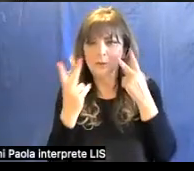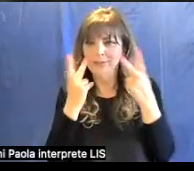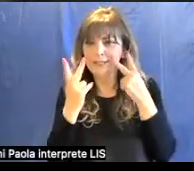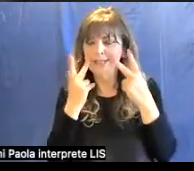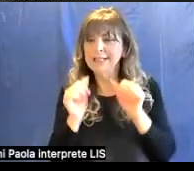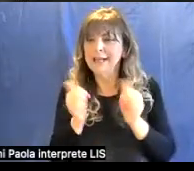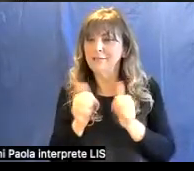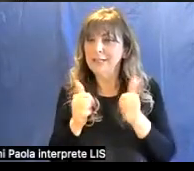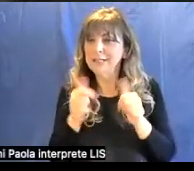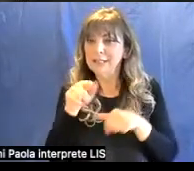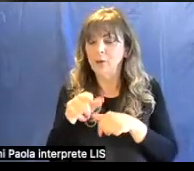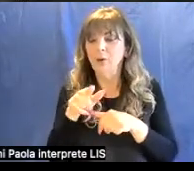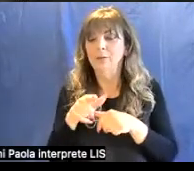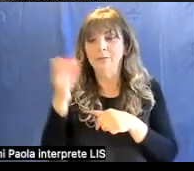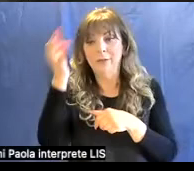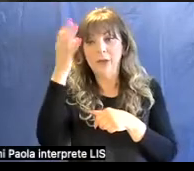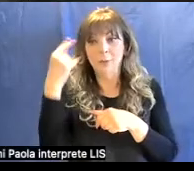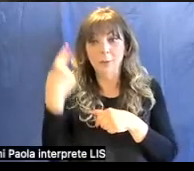questo fenomeno.